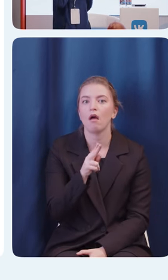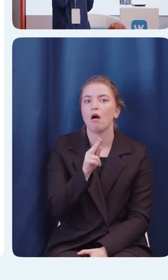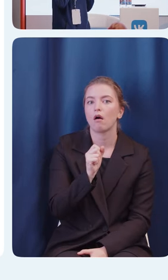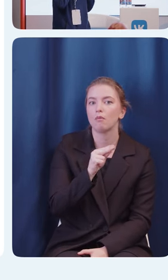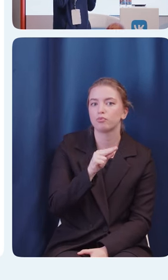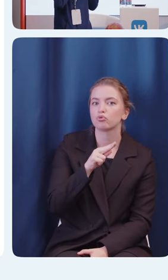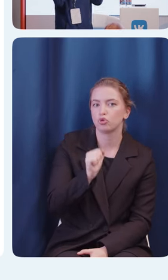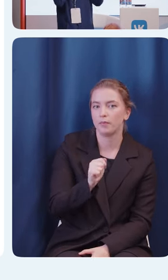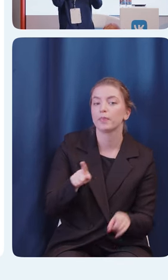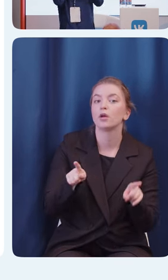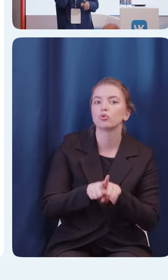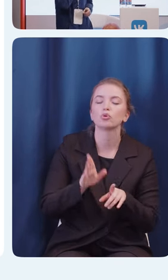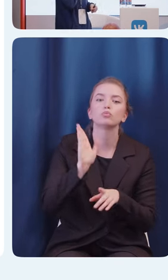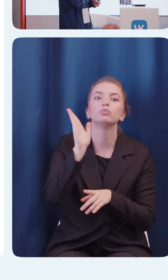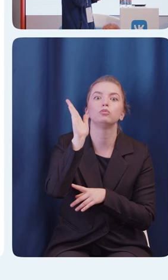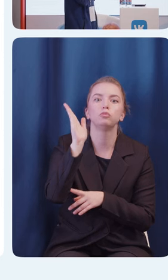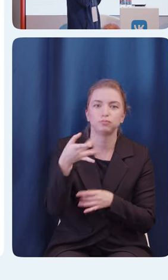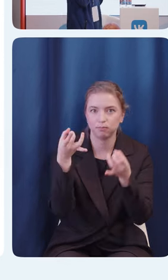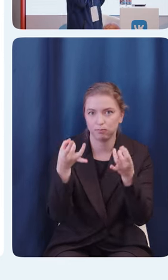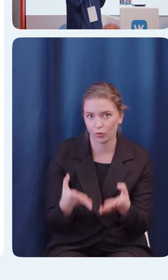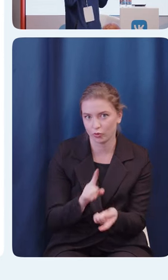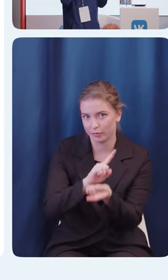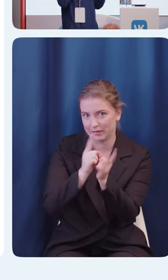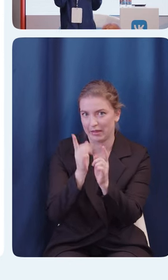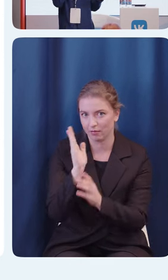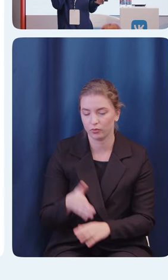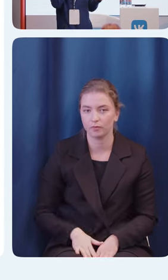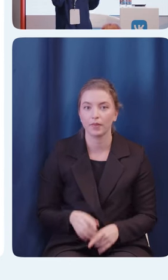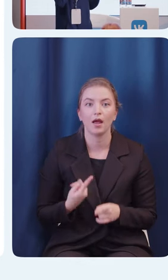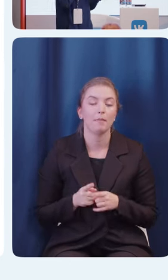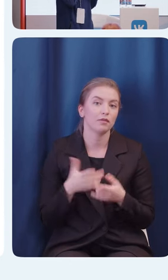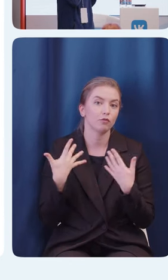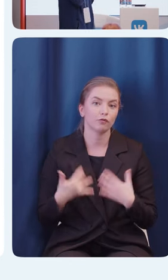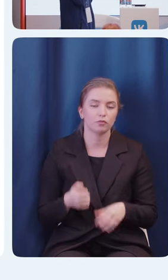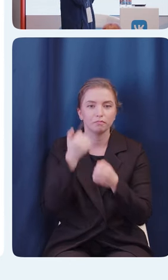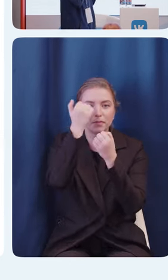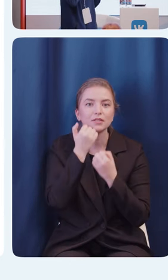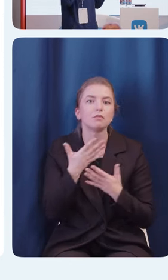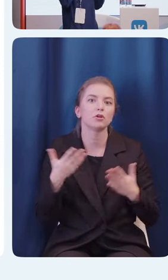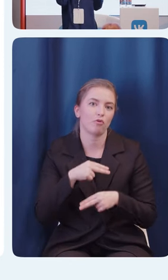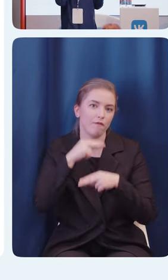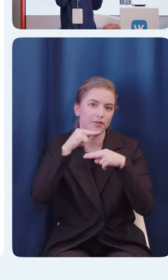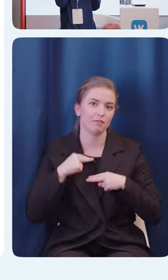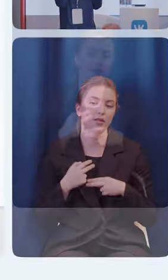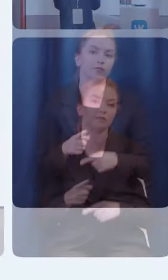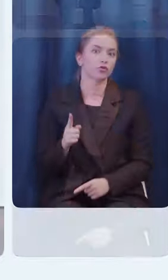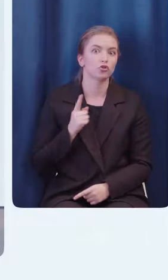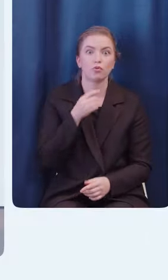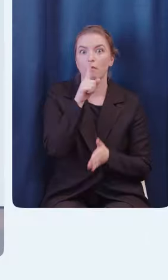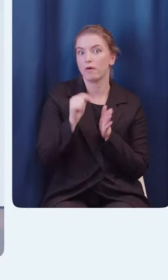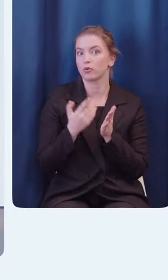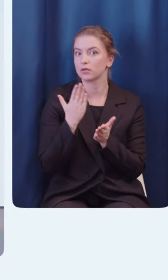скоро станет проще. На этом, собственно, все. Спасибо за внимание. Ждем вопросы.